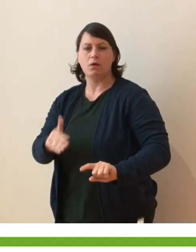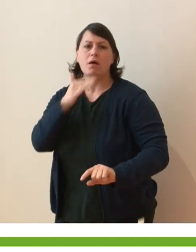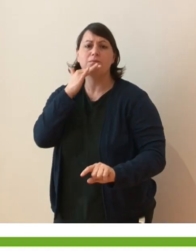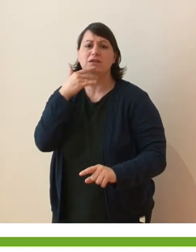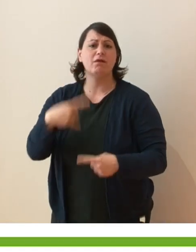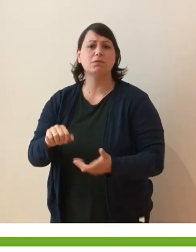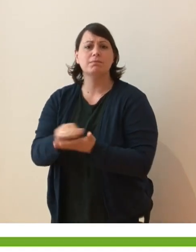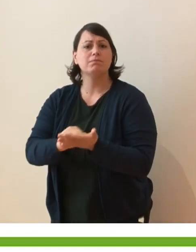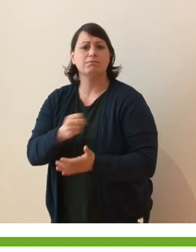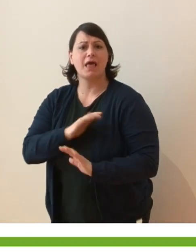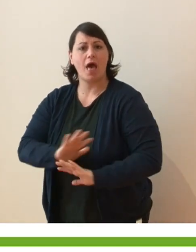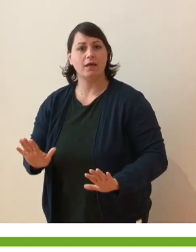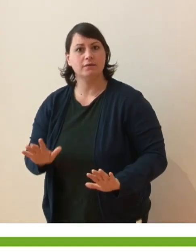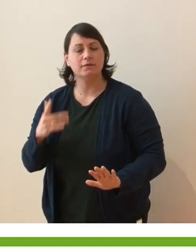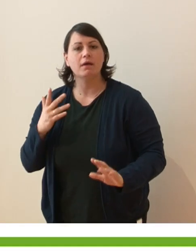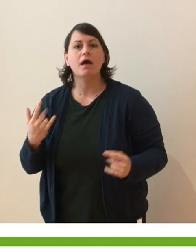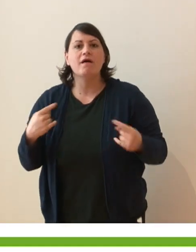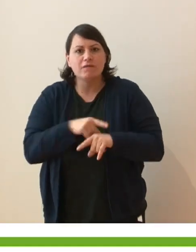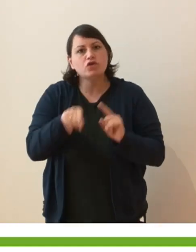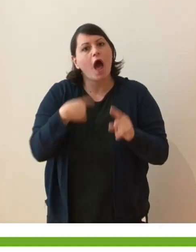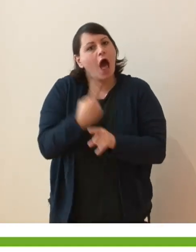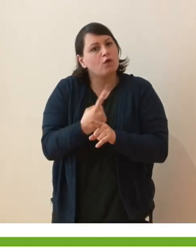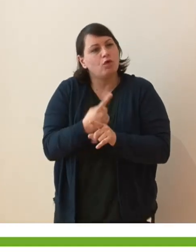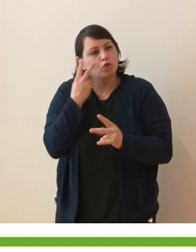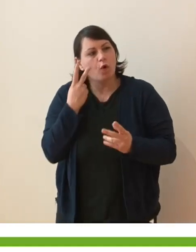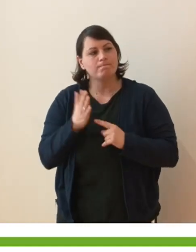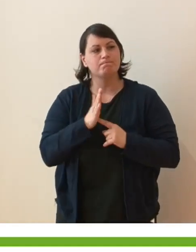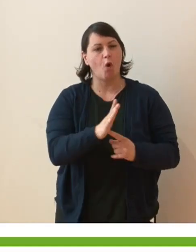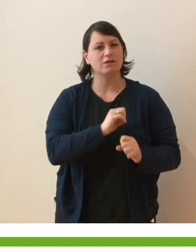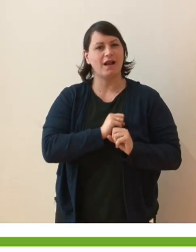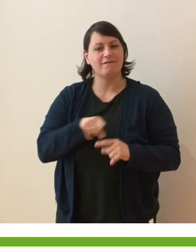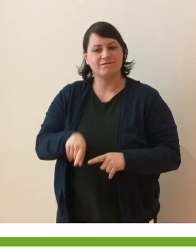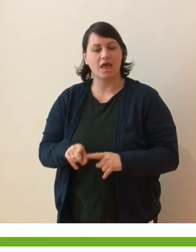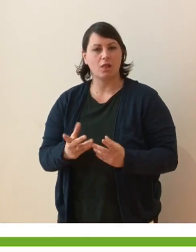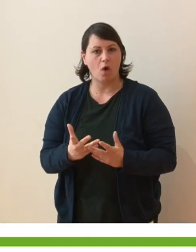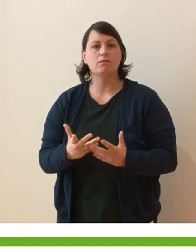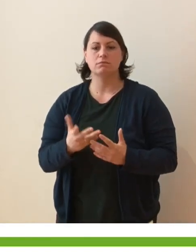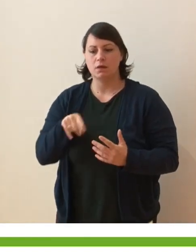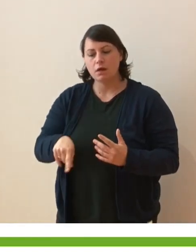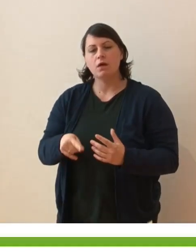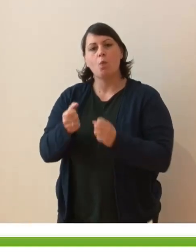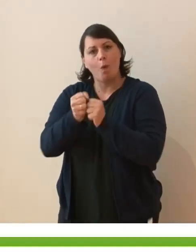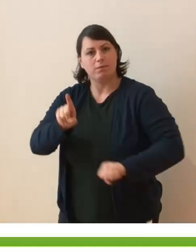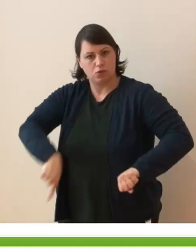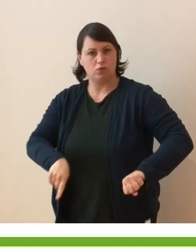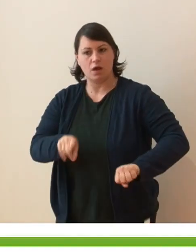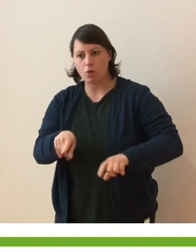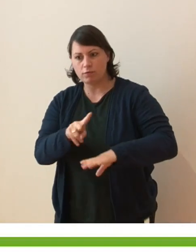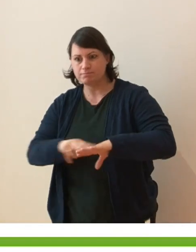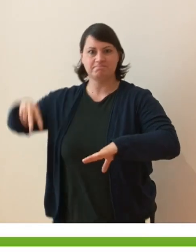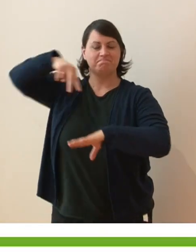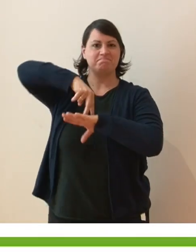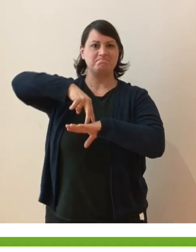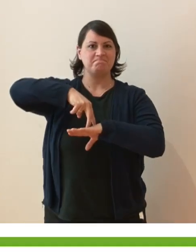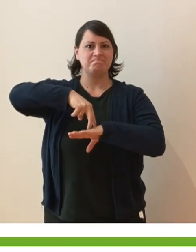grande miracolo della guarigione delle gambe. Che cos'è la domanda che pulsa dentro le